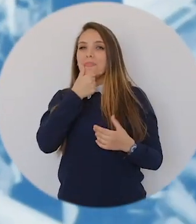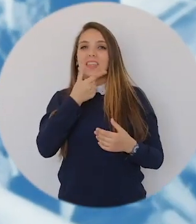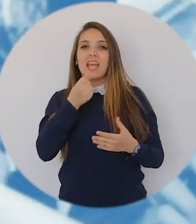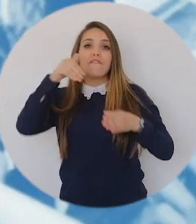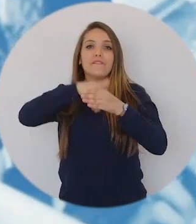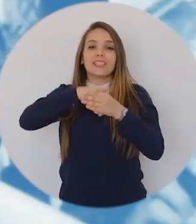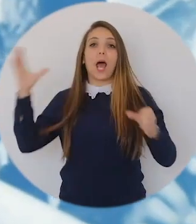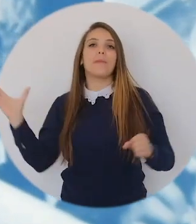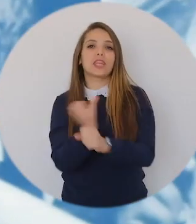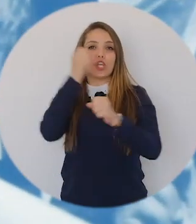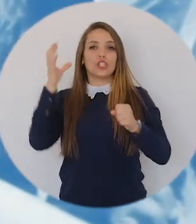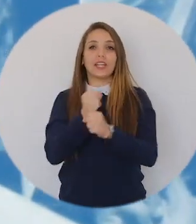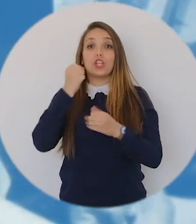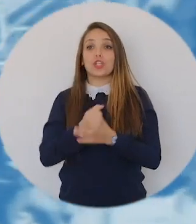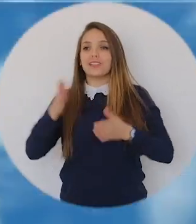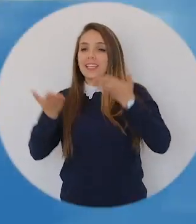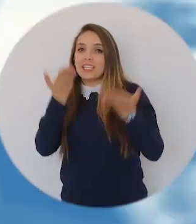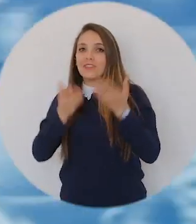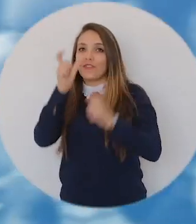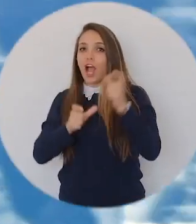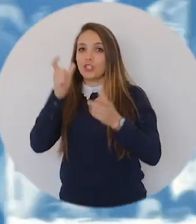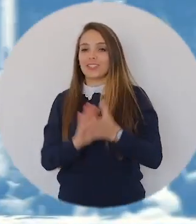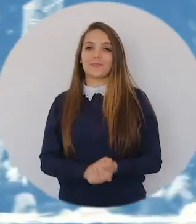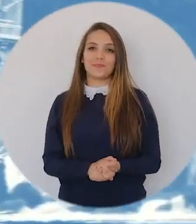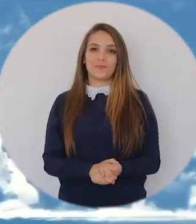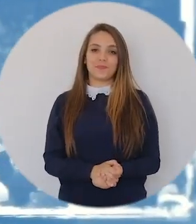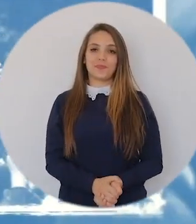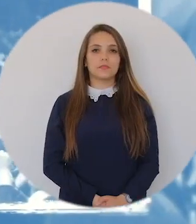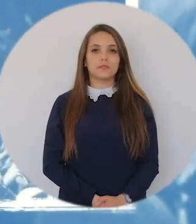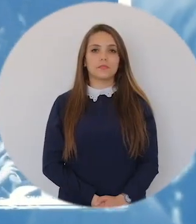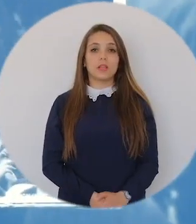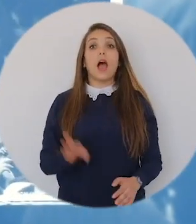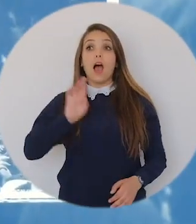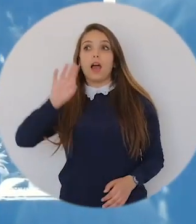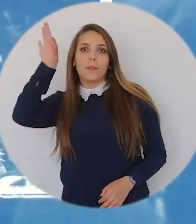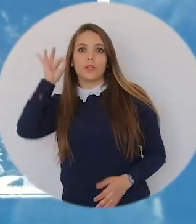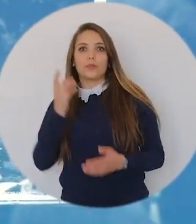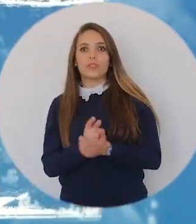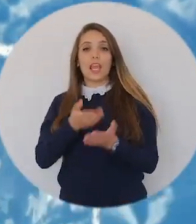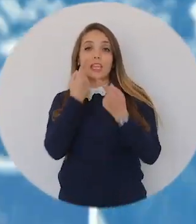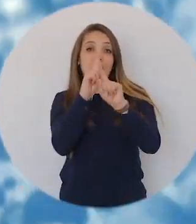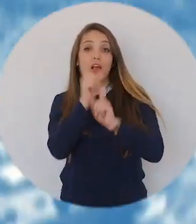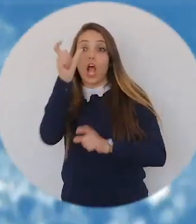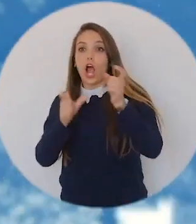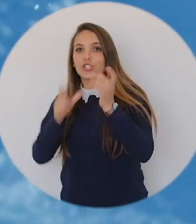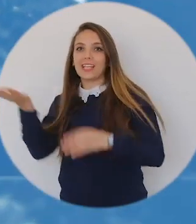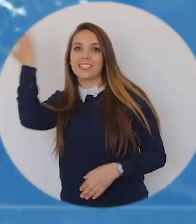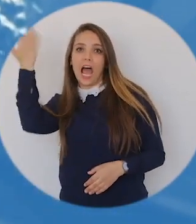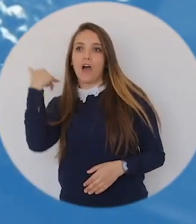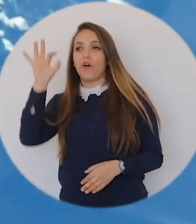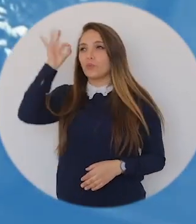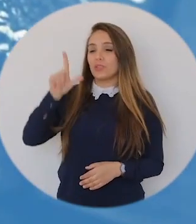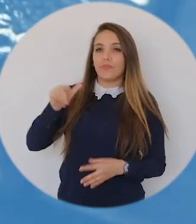المجتمع المدني في تونس والخارج في إنجاح أول انتخابات ديمقراطية وشفافة في البلاد في وقت كانت في تونس تتعرض لخطر الإرهاب